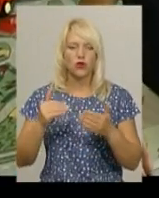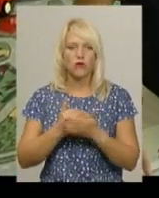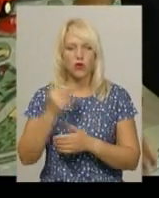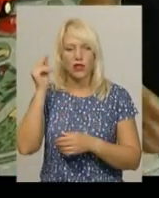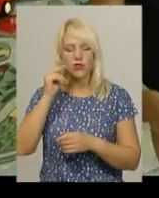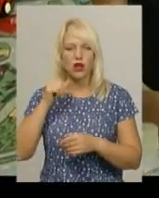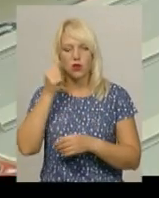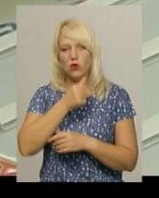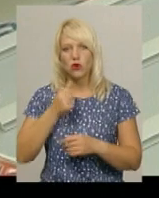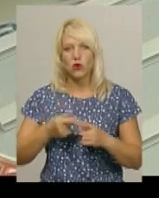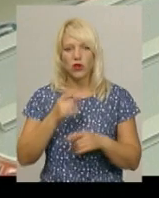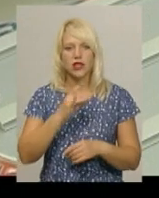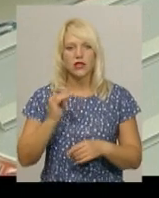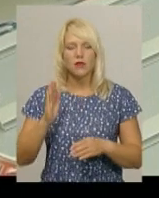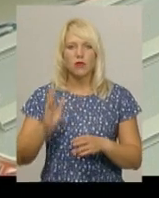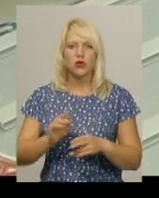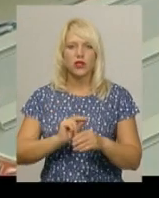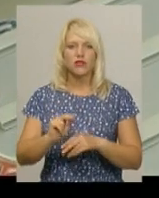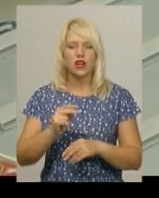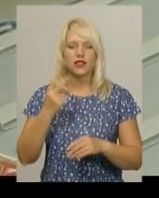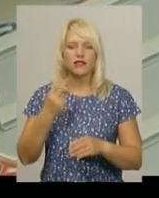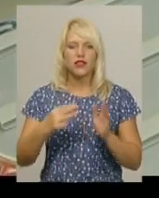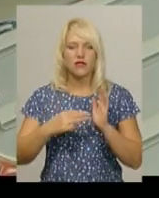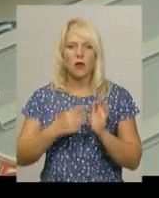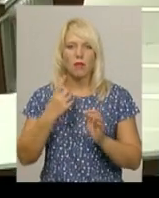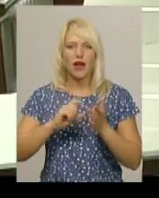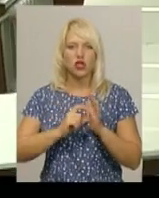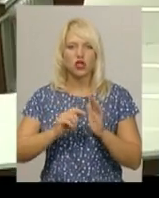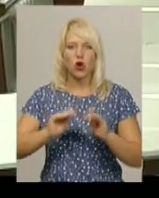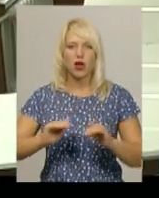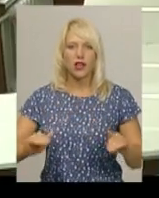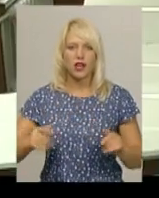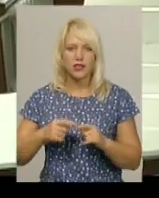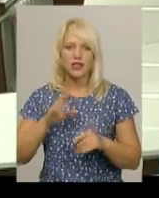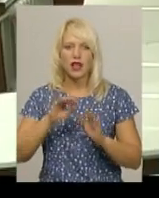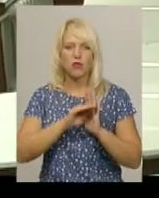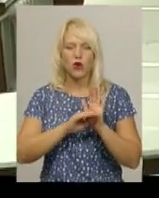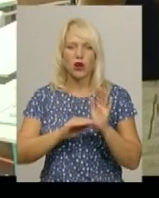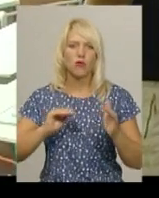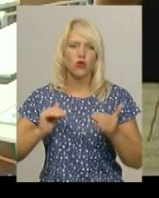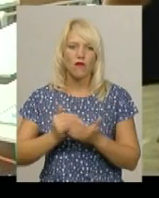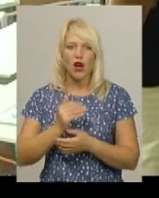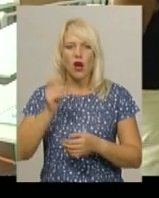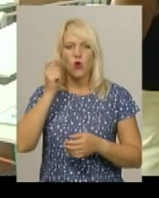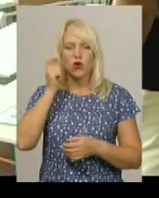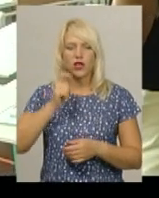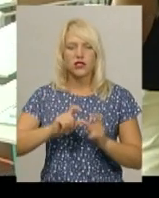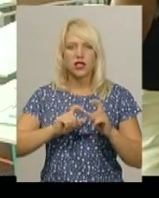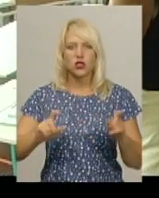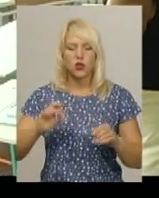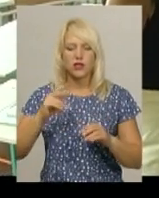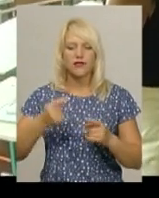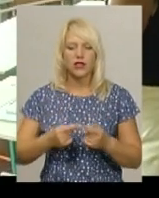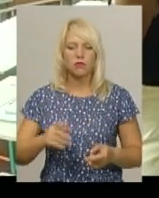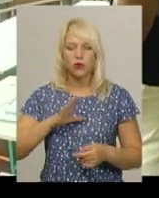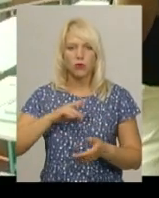Рейса Мартиненко цього року навчатиме 28 першокласників за програмою «Нова українська школа». Каже, відповідно до нових освітніх стандартів, пройшла